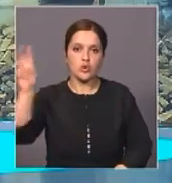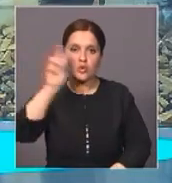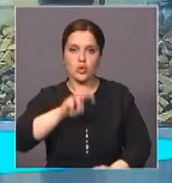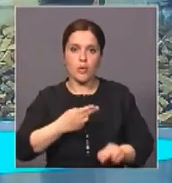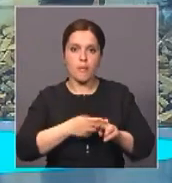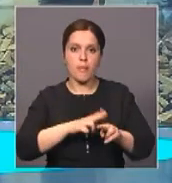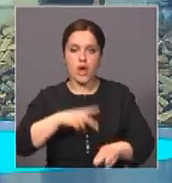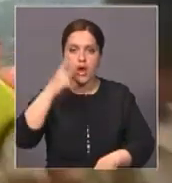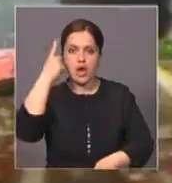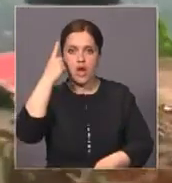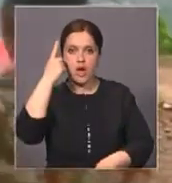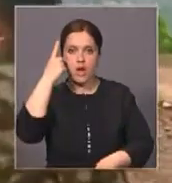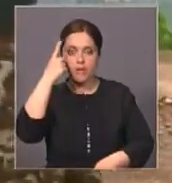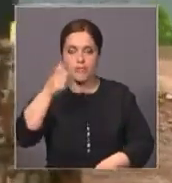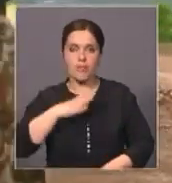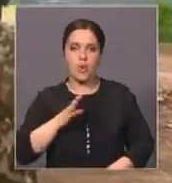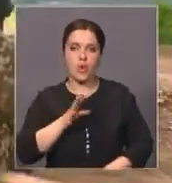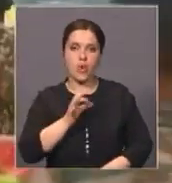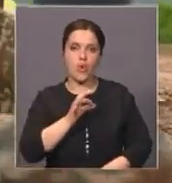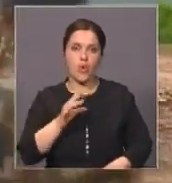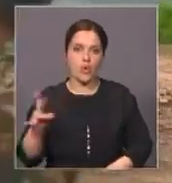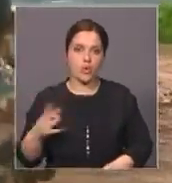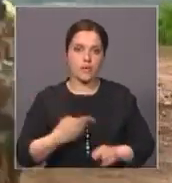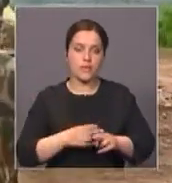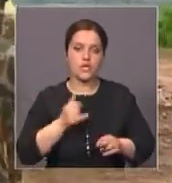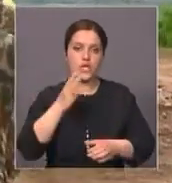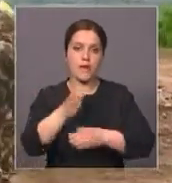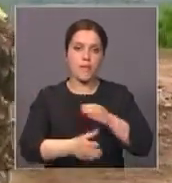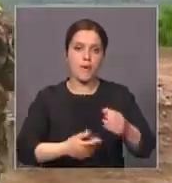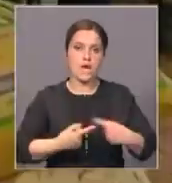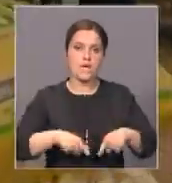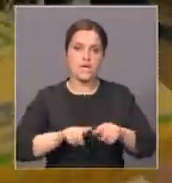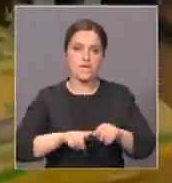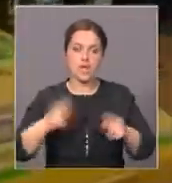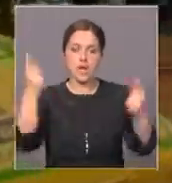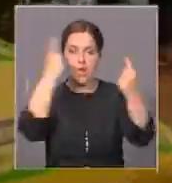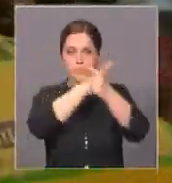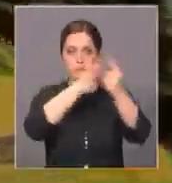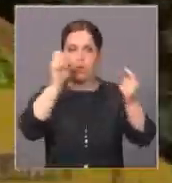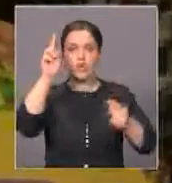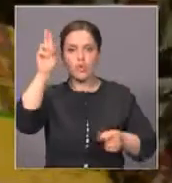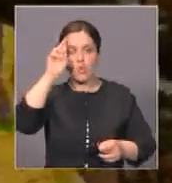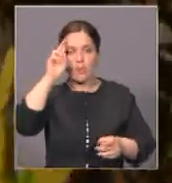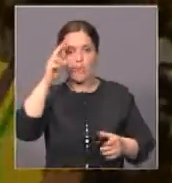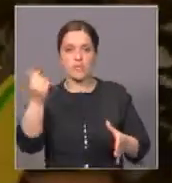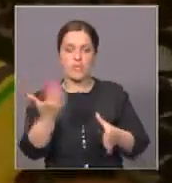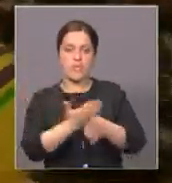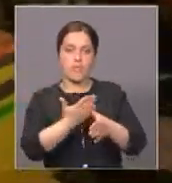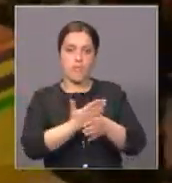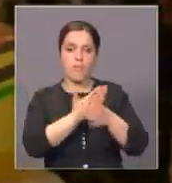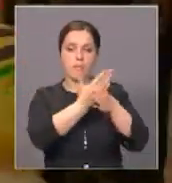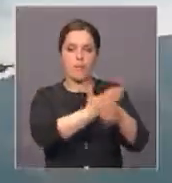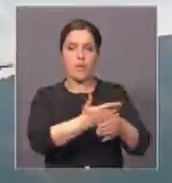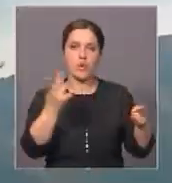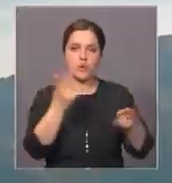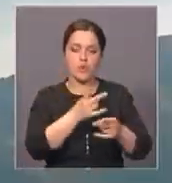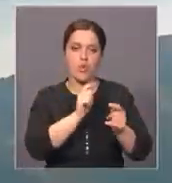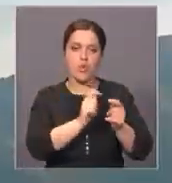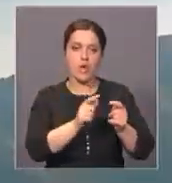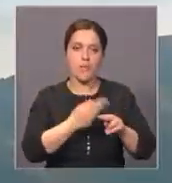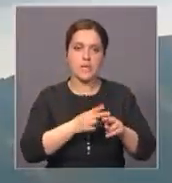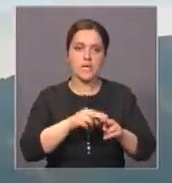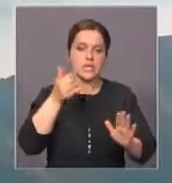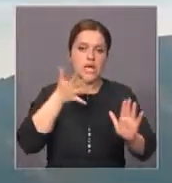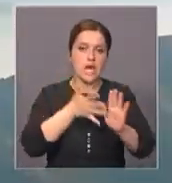долларов. Такую сумму назвали в ООН. Теперь Всемирная организация настоятельно призывает страны-доноры выделить деньги. Эти средства будут